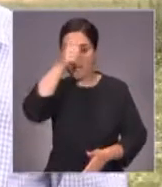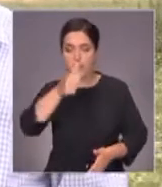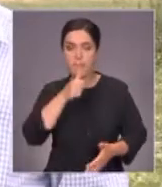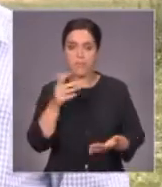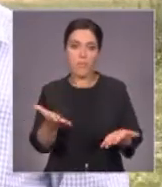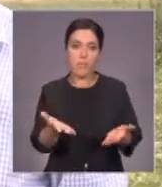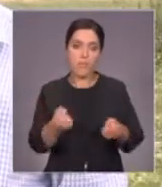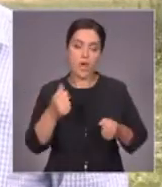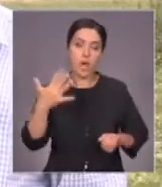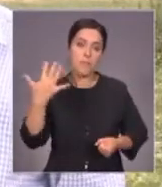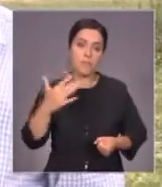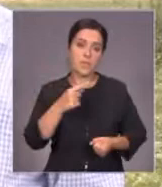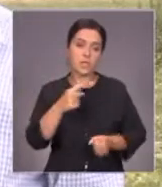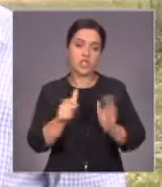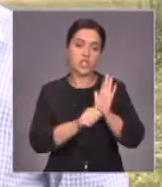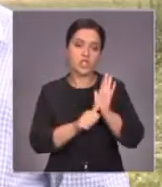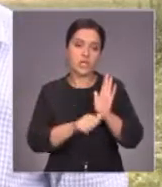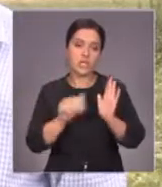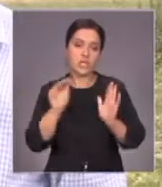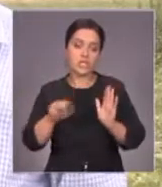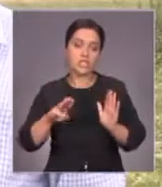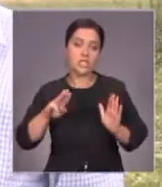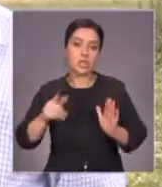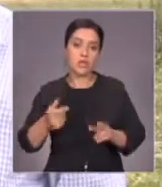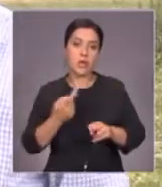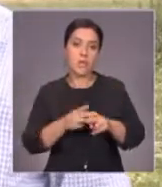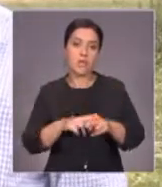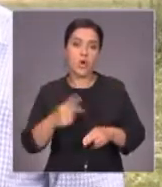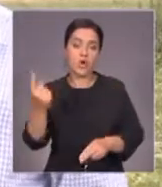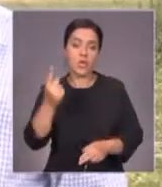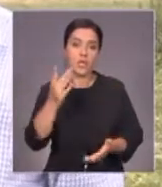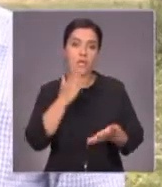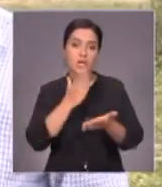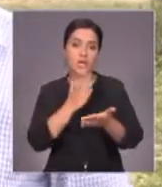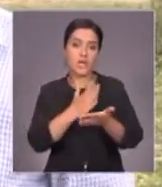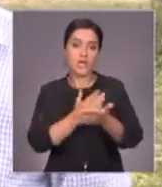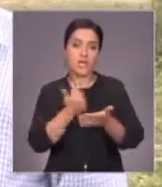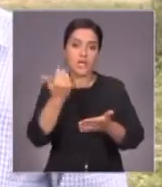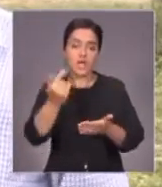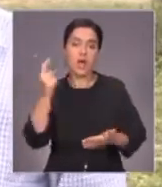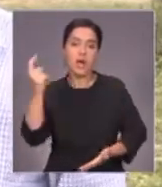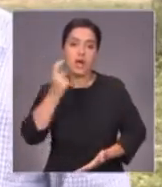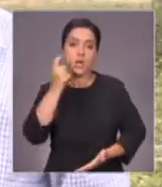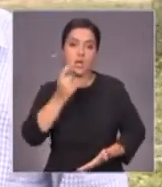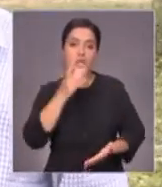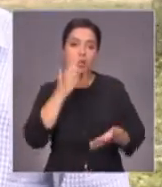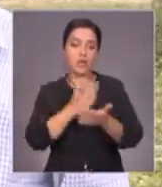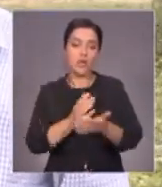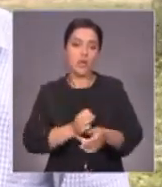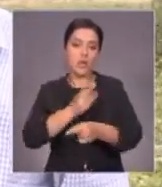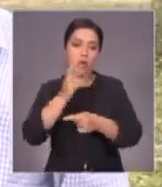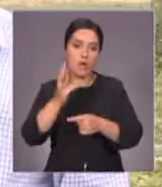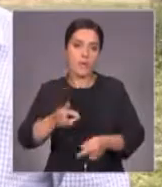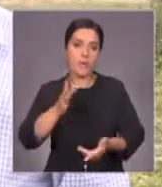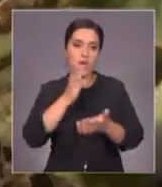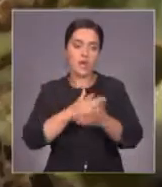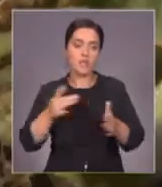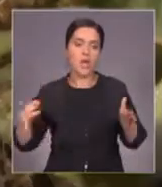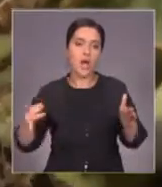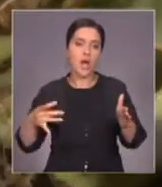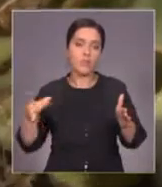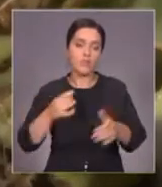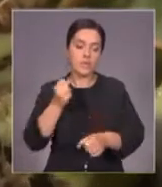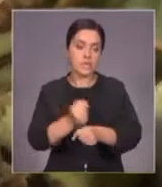получают по 50-60 тысяч тенге. Это единственное в уилском районе хозяйство, которое занимается бахчевыми.